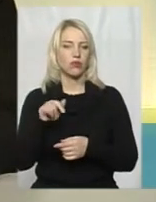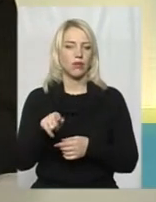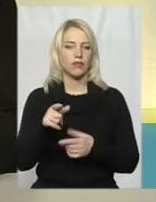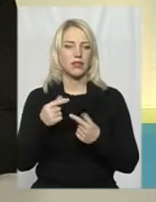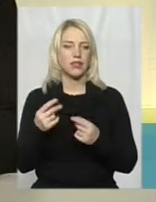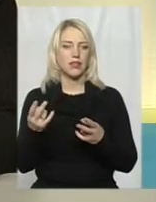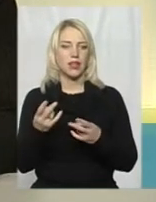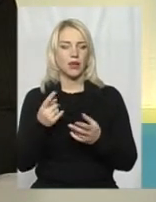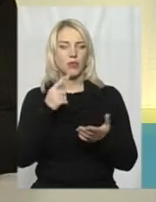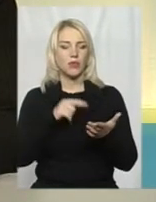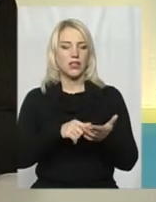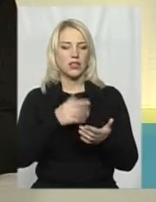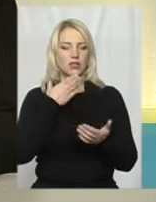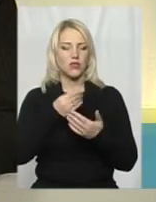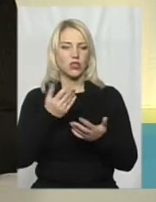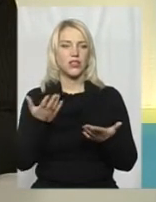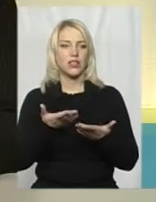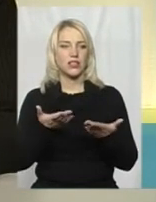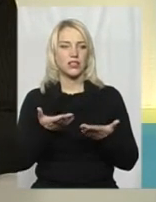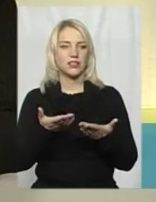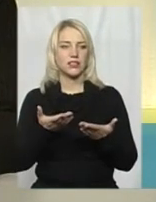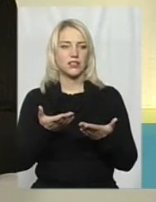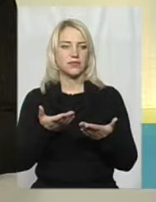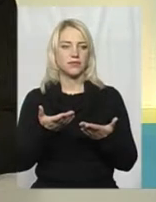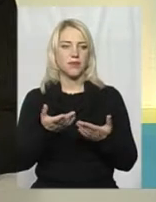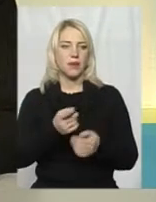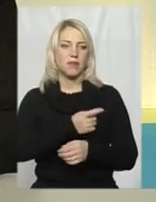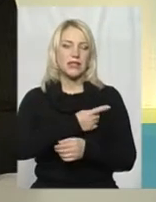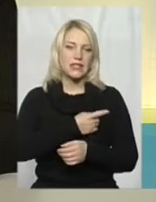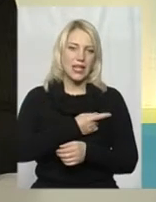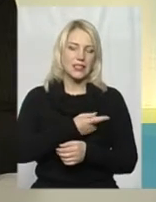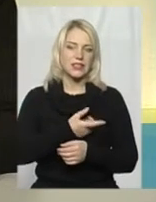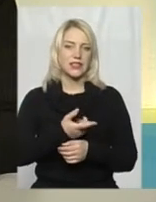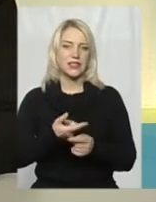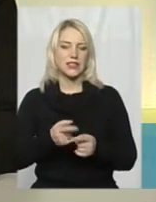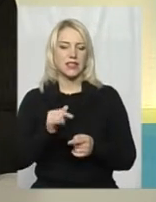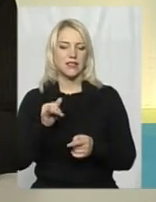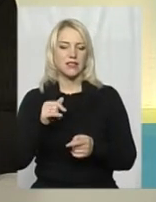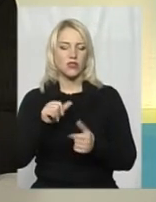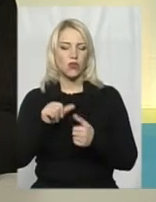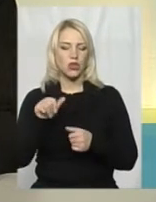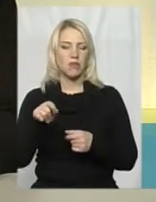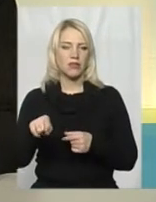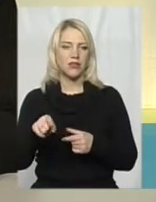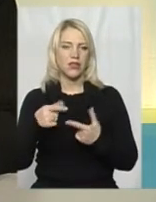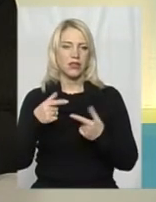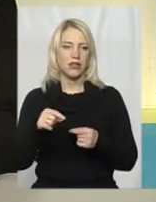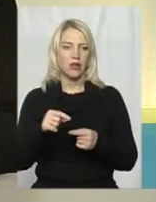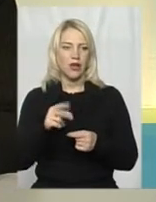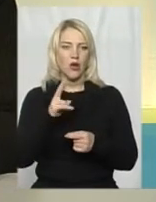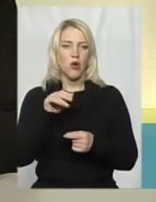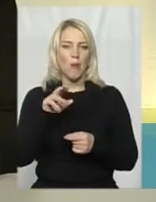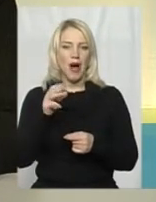випадає проявляти свою якісь майстерність. Зокрема, ті, де в рукопаші